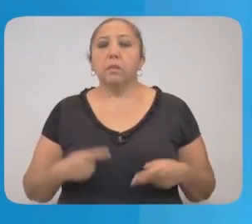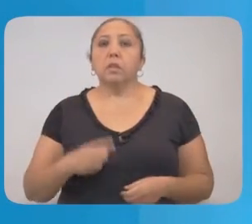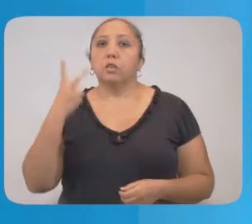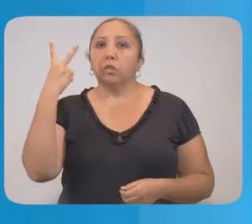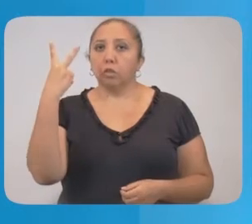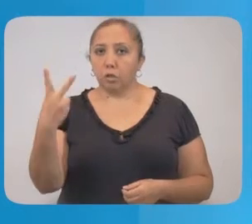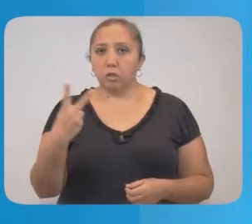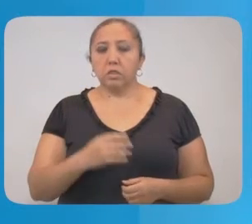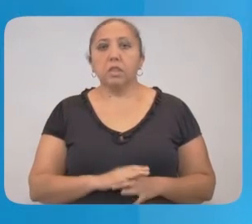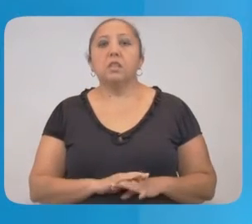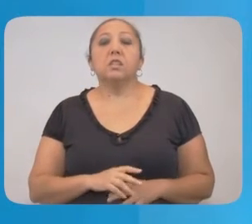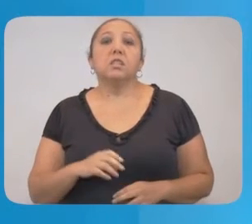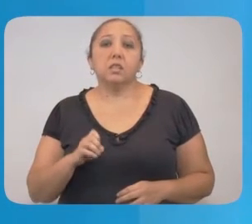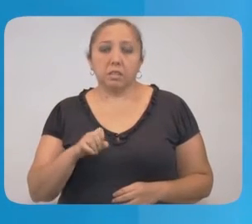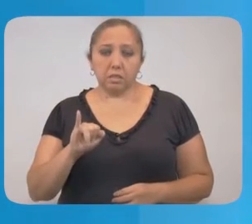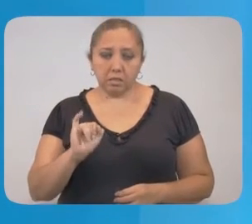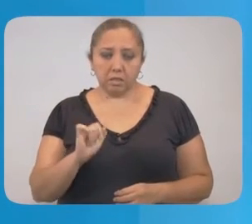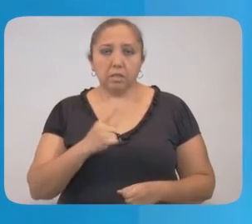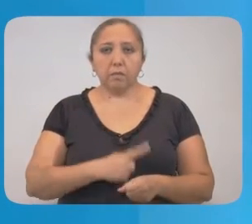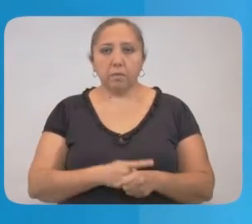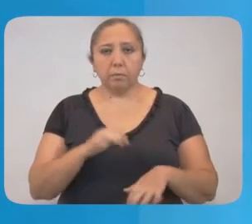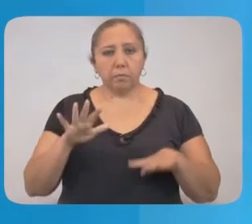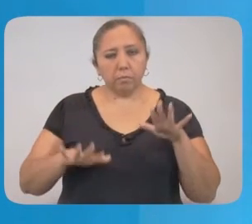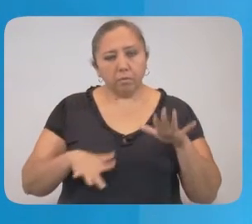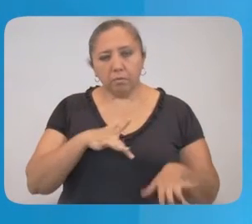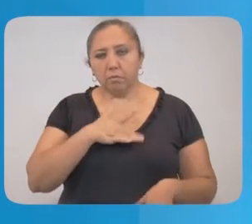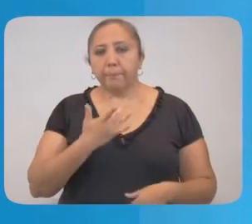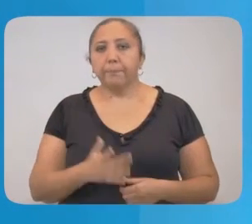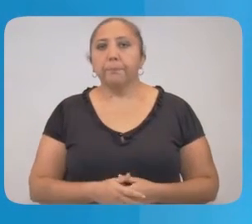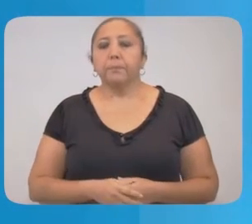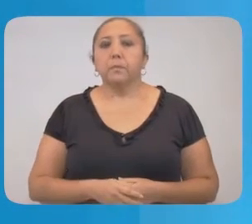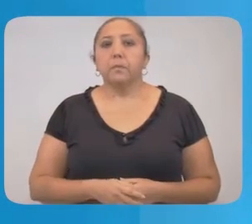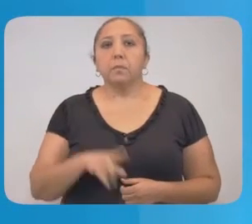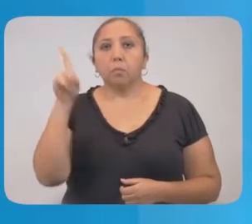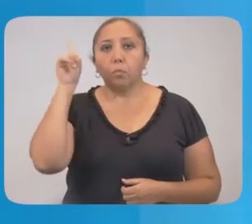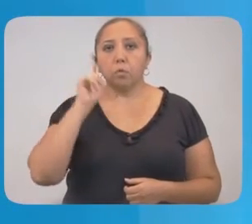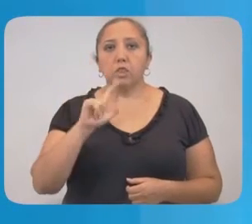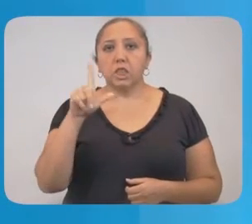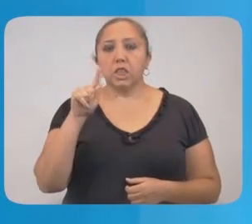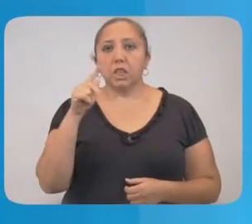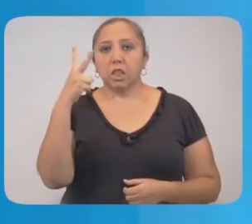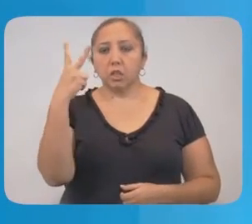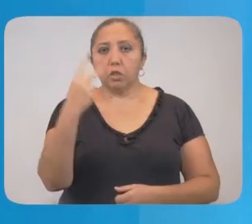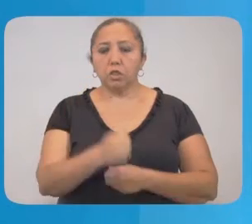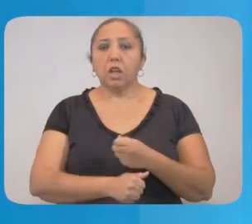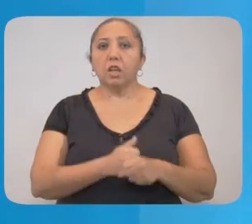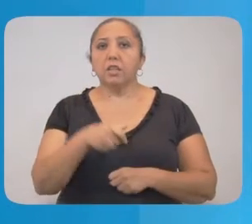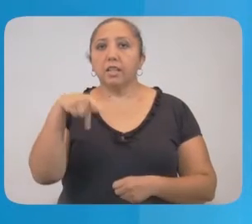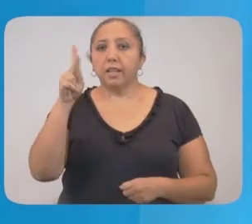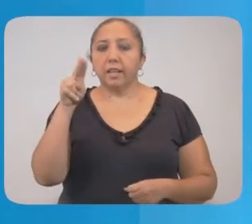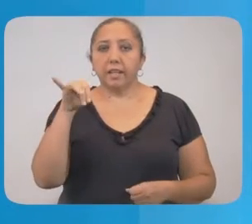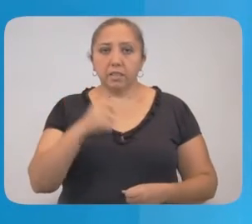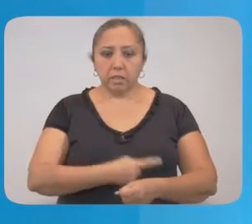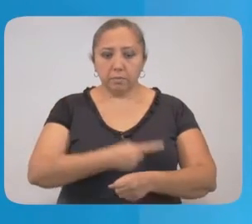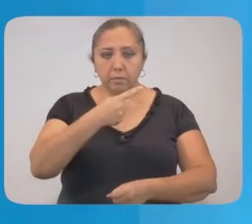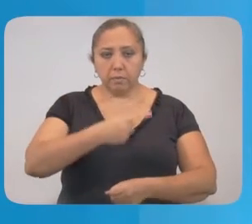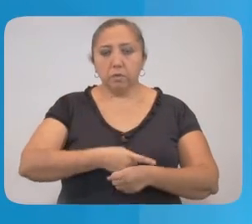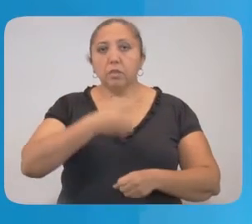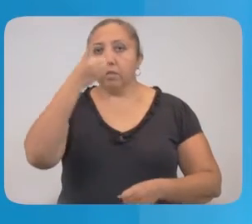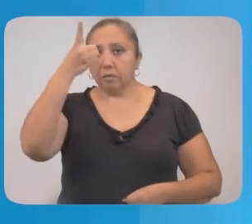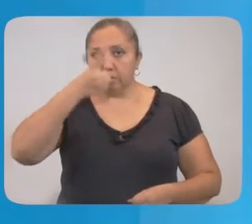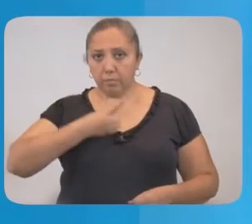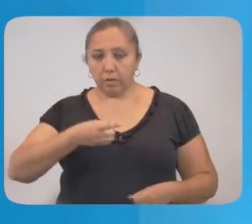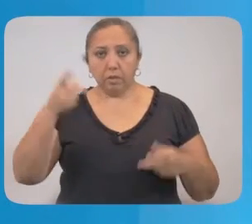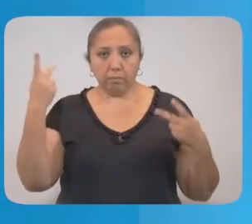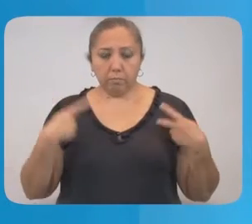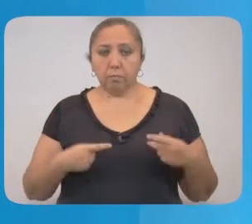Juntul ship 77 hapti, ho uchajal, machik pa hakti, uchajal, tanili, bale, taktile su tu gila le maso, tak